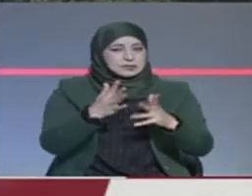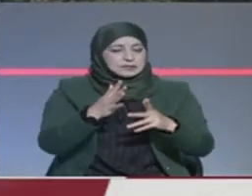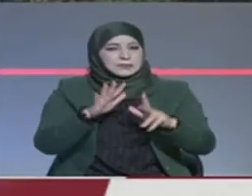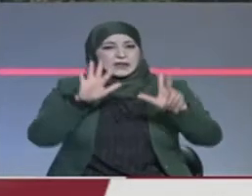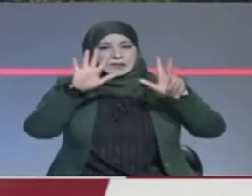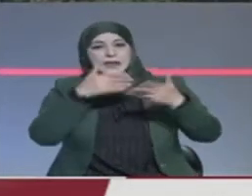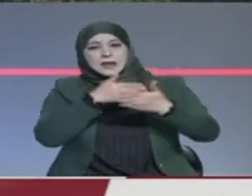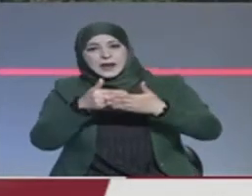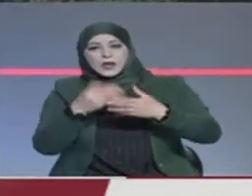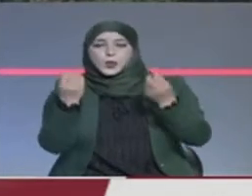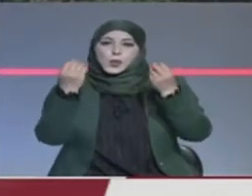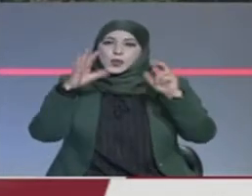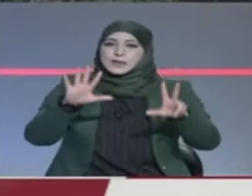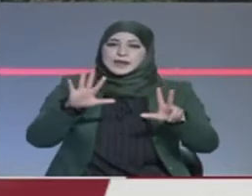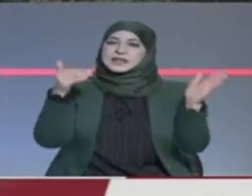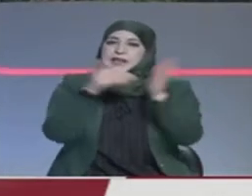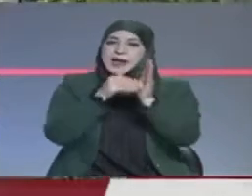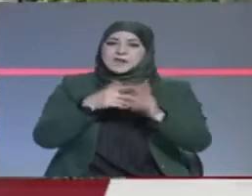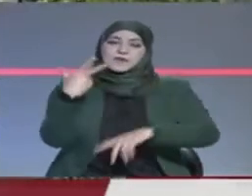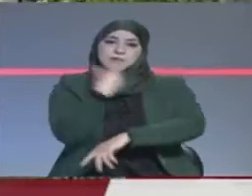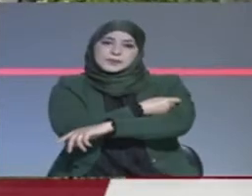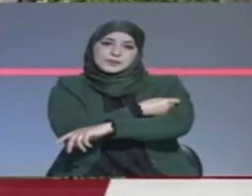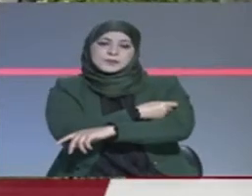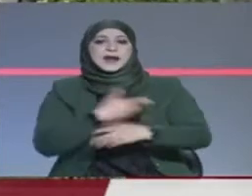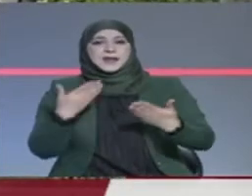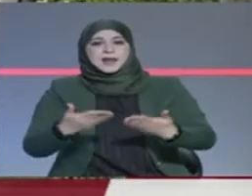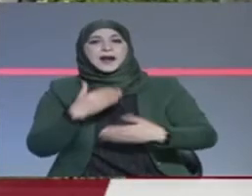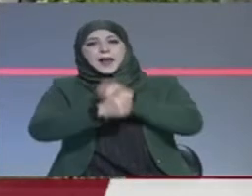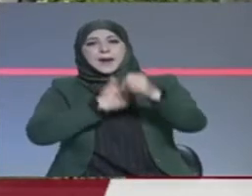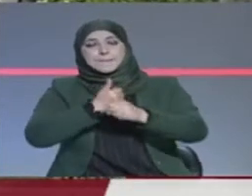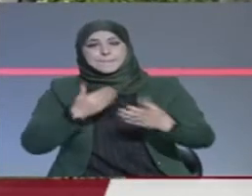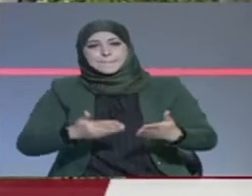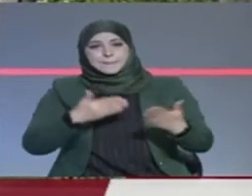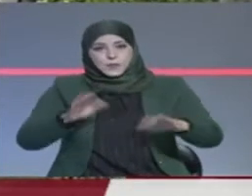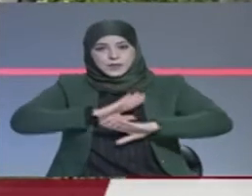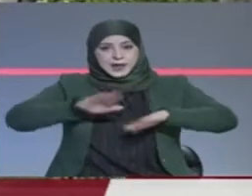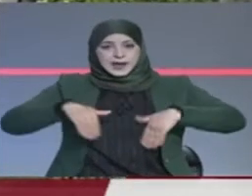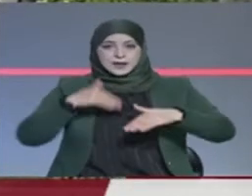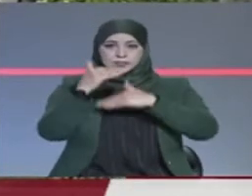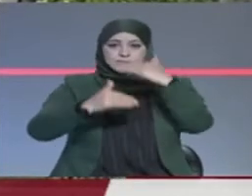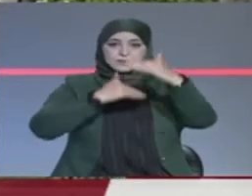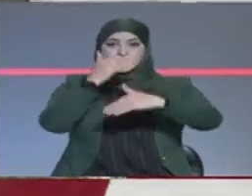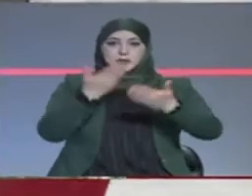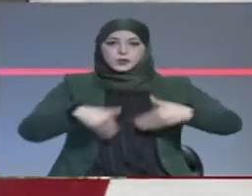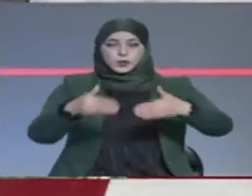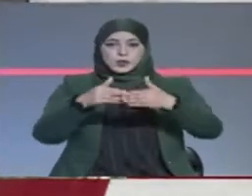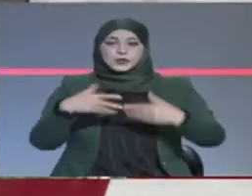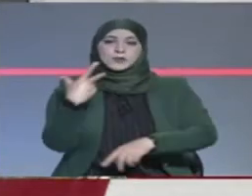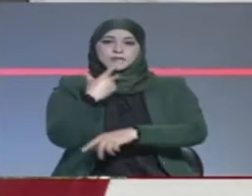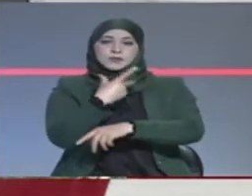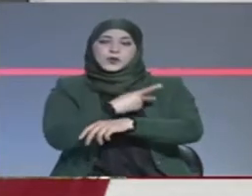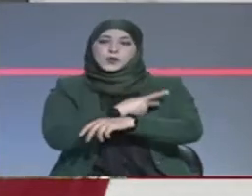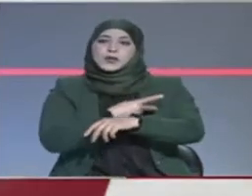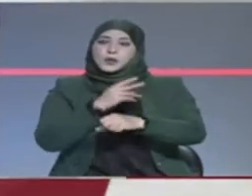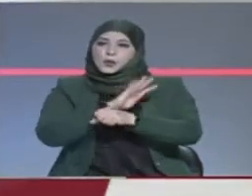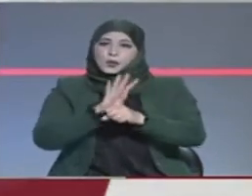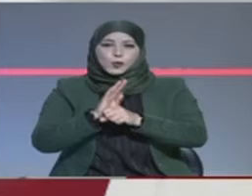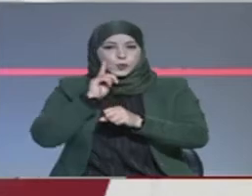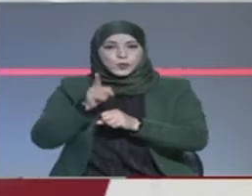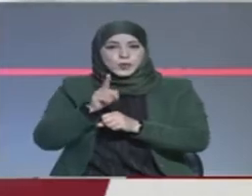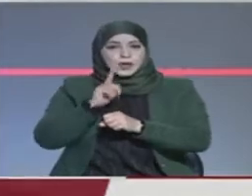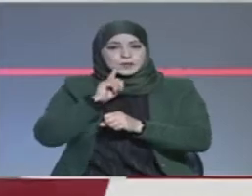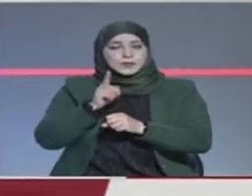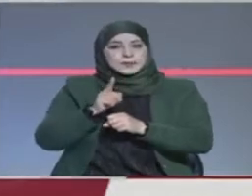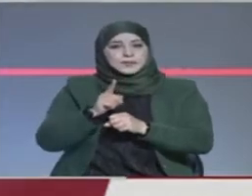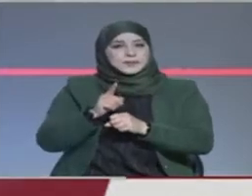ملايين وثمانمائة ألف جرعة لقاح هذا العام وفي آخر تطورات الوضع الوبائي أعلنت وزارة الصحة في بلاغ لها